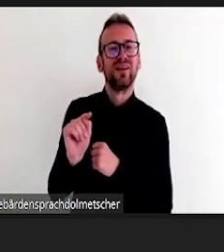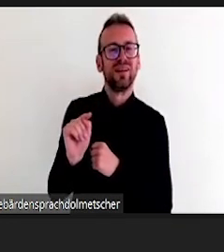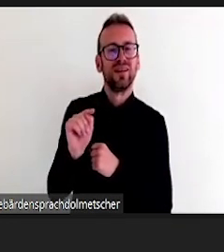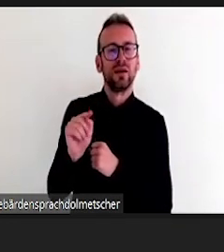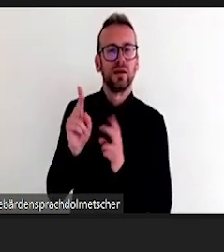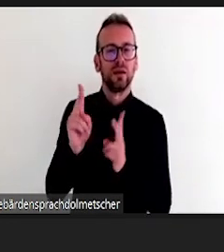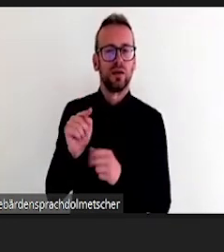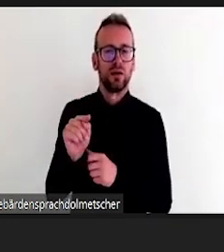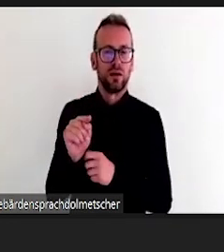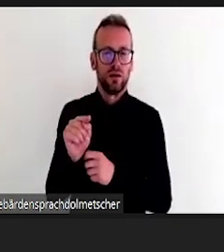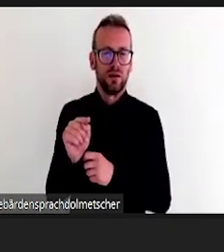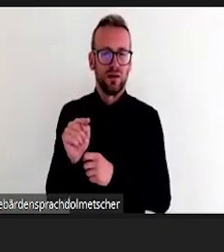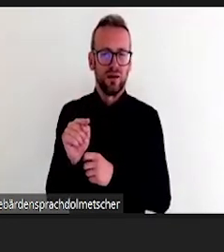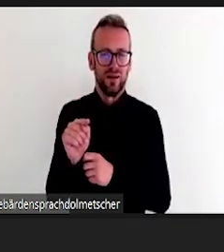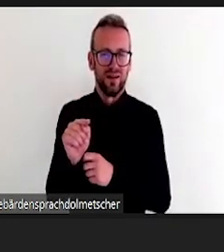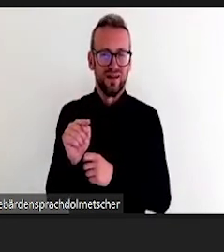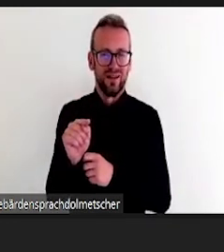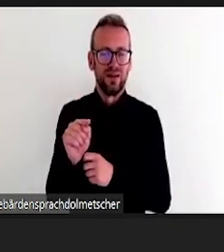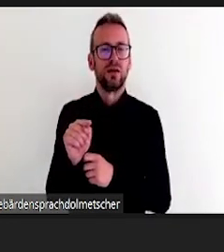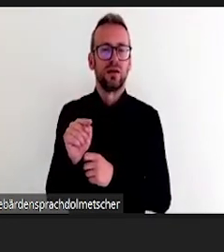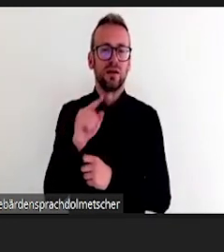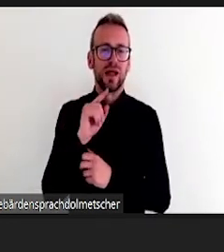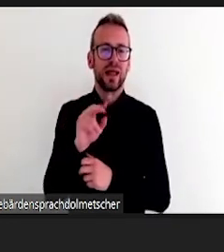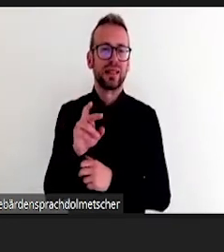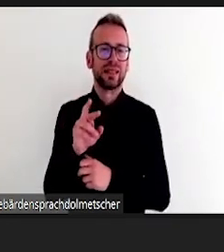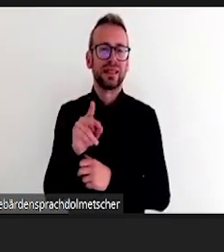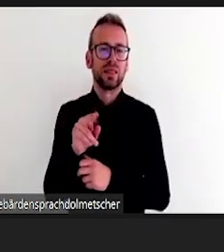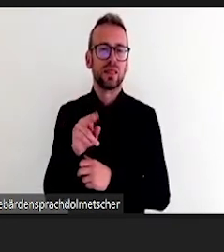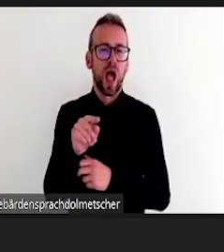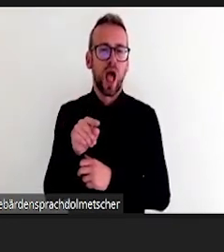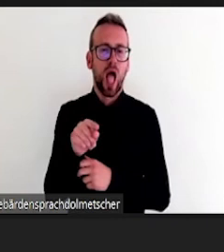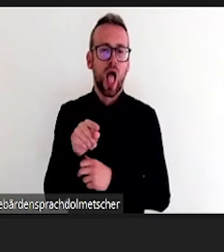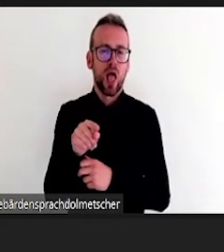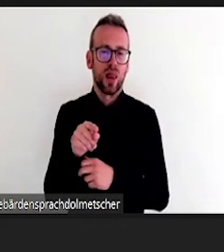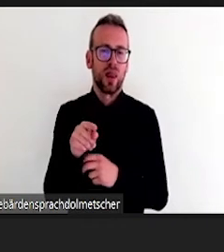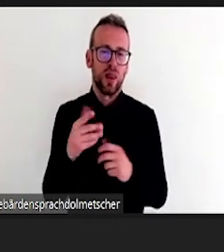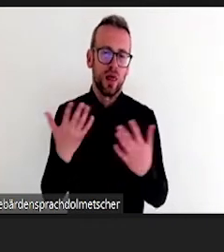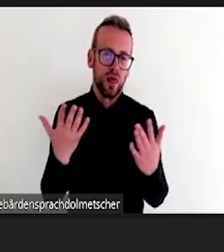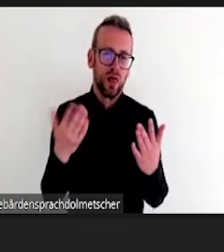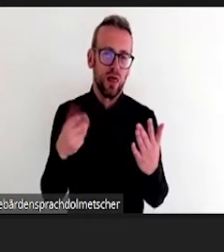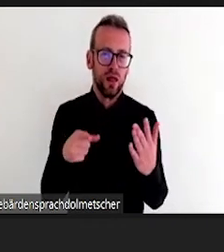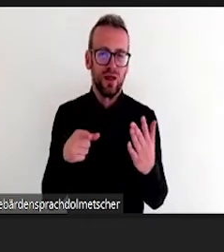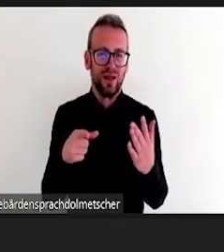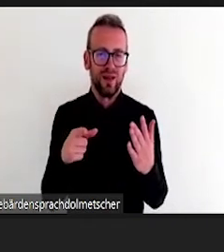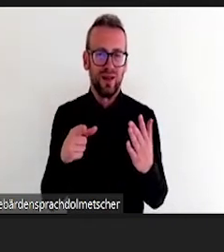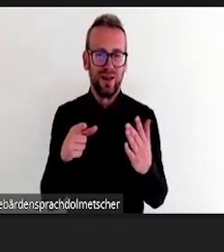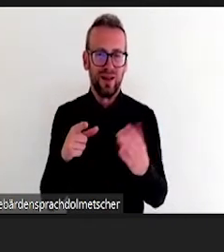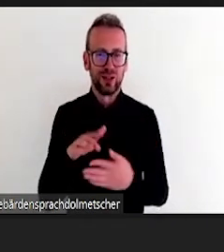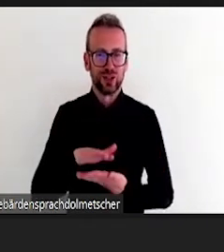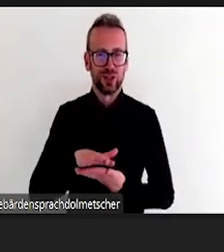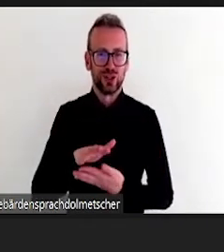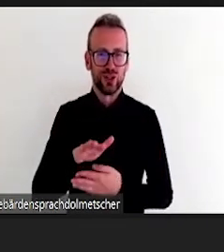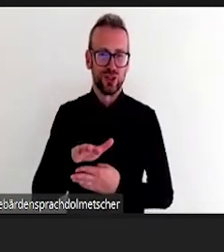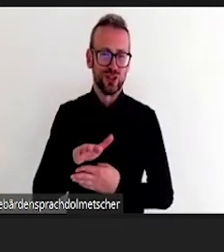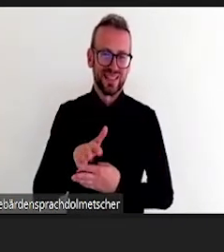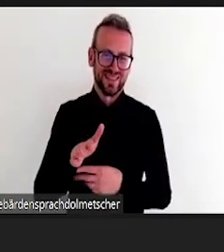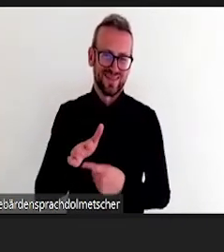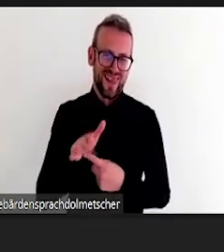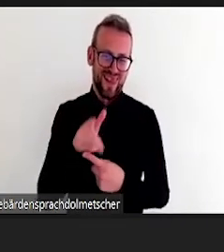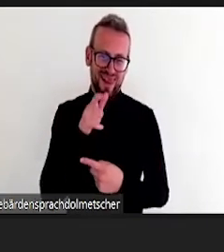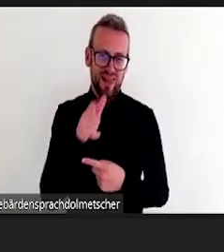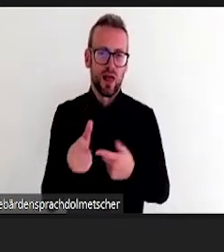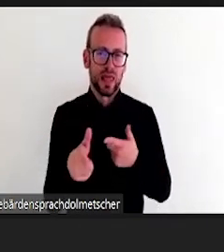war es ein Seminar, wo es um Sozialraum und Sozialraumerkundungen ging. Das eignete sich natürlich ganz hervorragend.